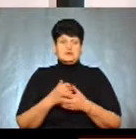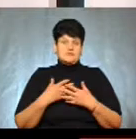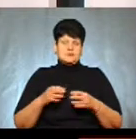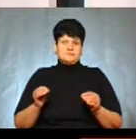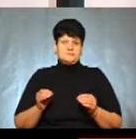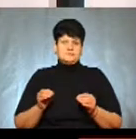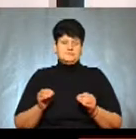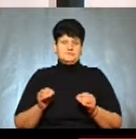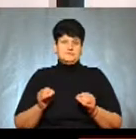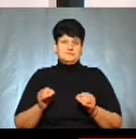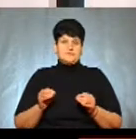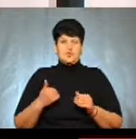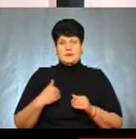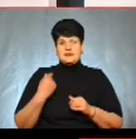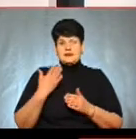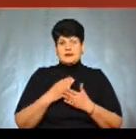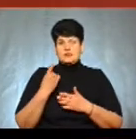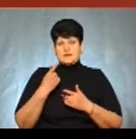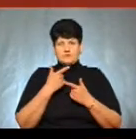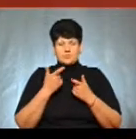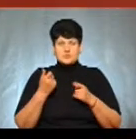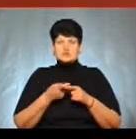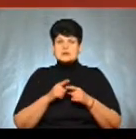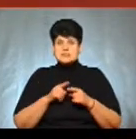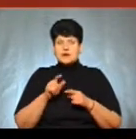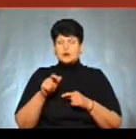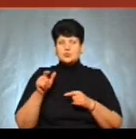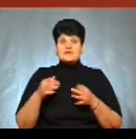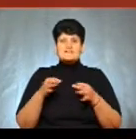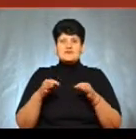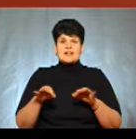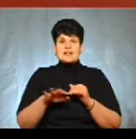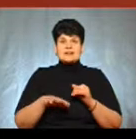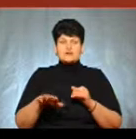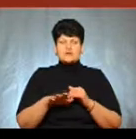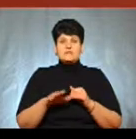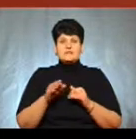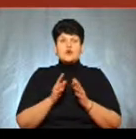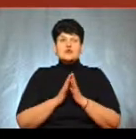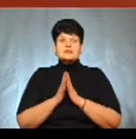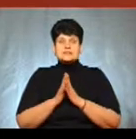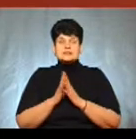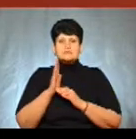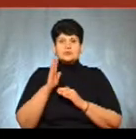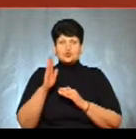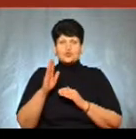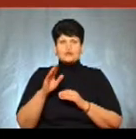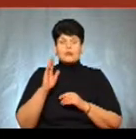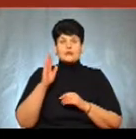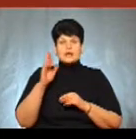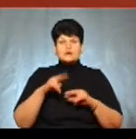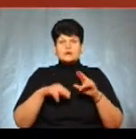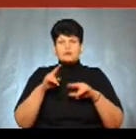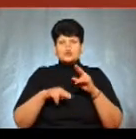Також в мене є ще одна така інформація, що таким чином люди вивільняють ділянки від рослинності з метою подальшої забудови,